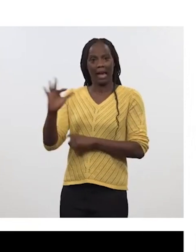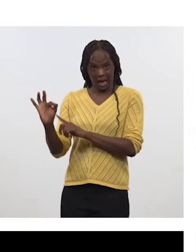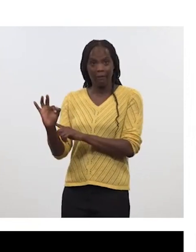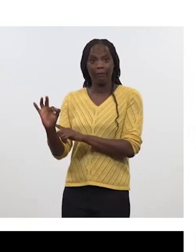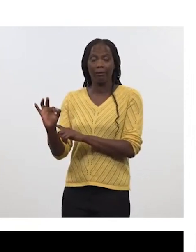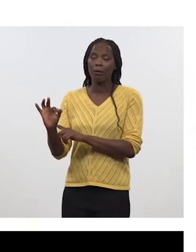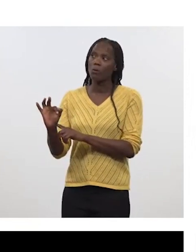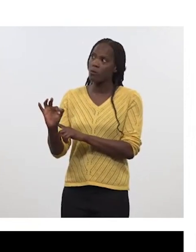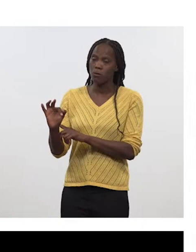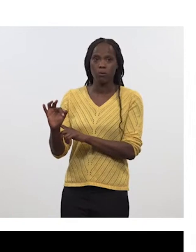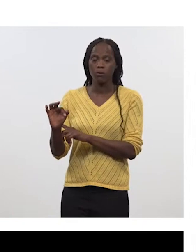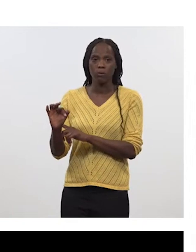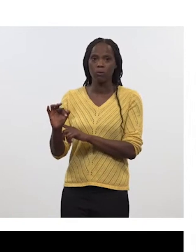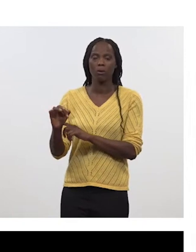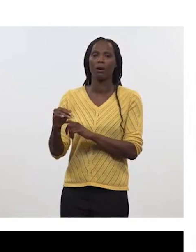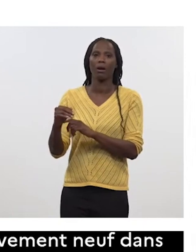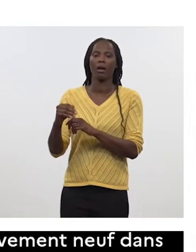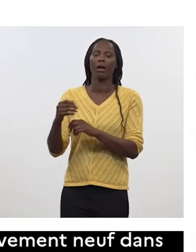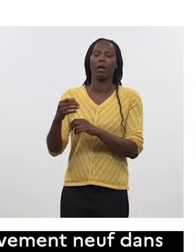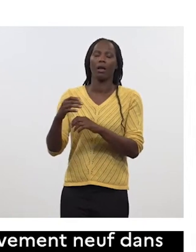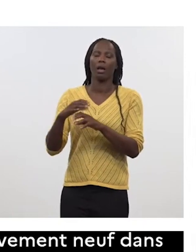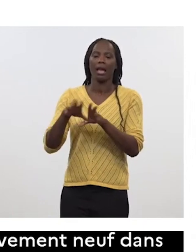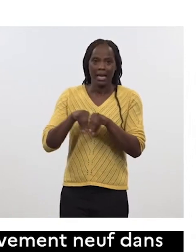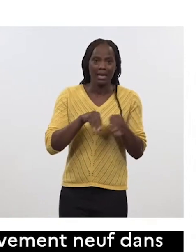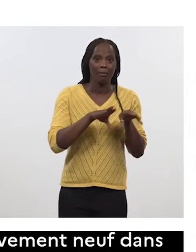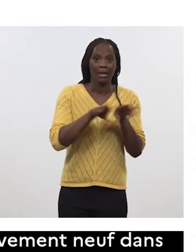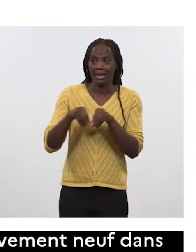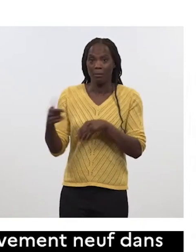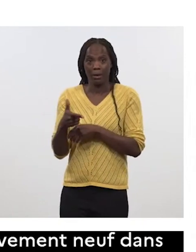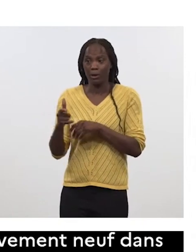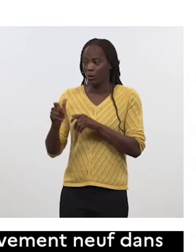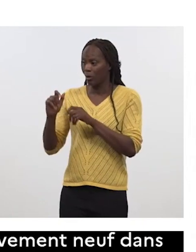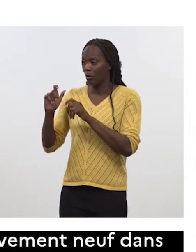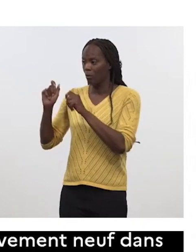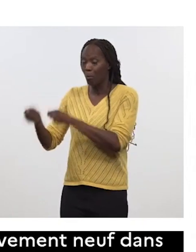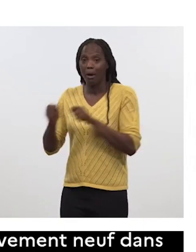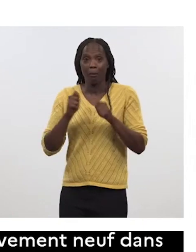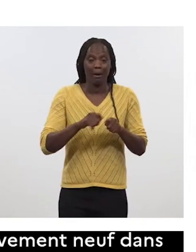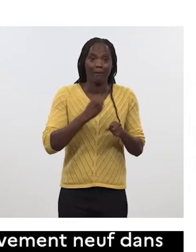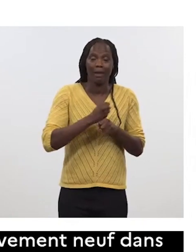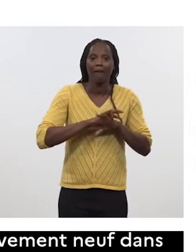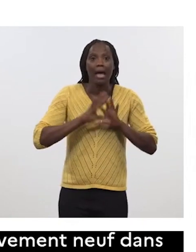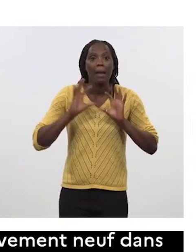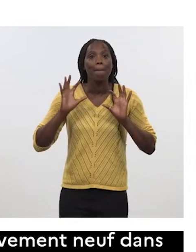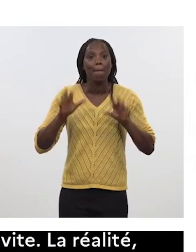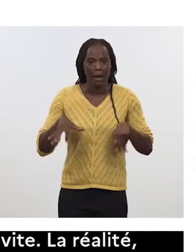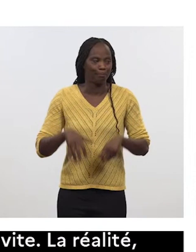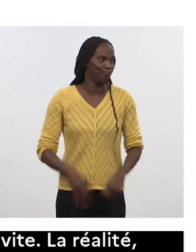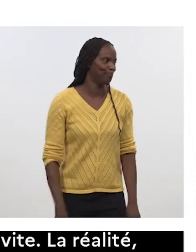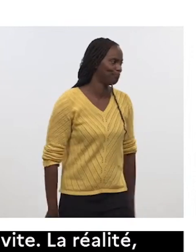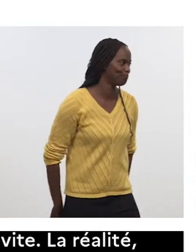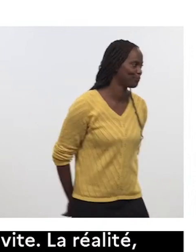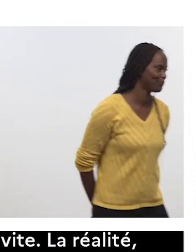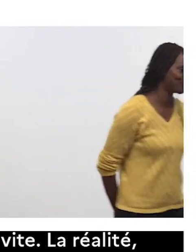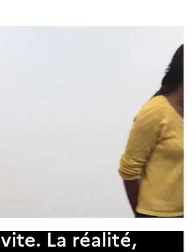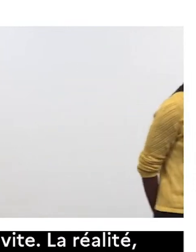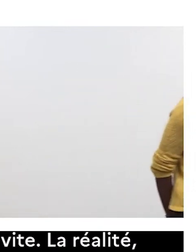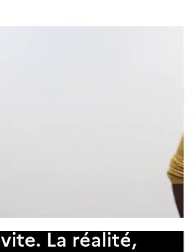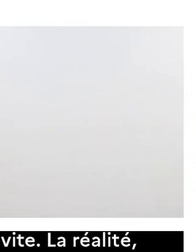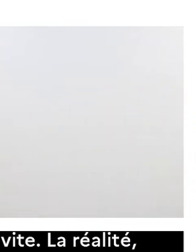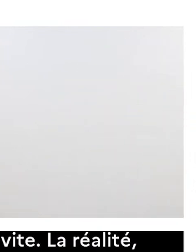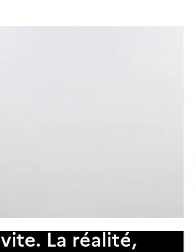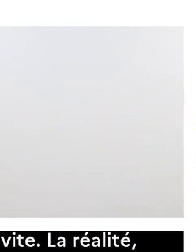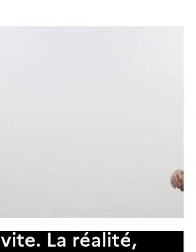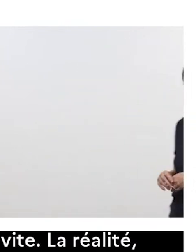occupé beaucoup les deux équipes et quand j'ai été nommé ministre des armées en mai 2022 il y avait le dossier du SCAF